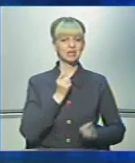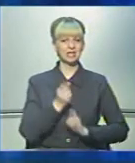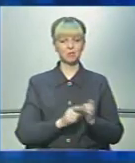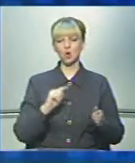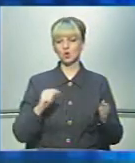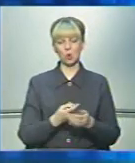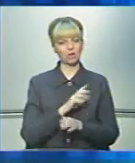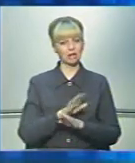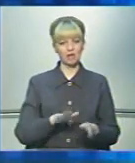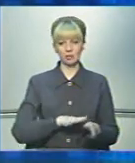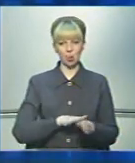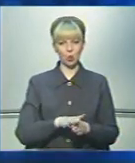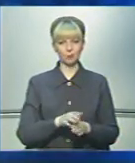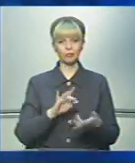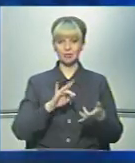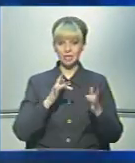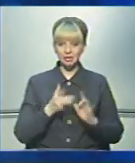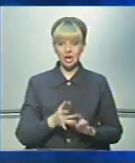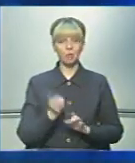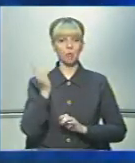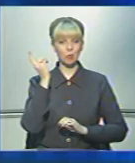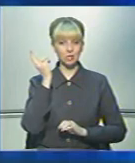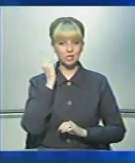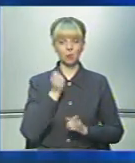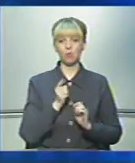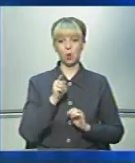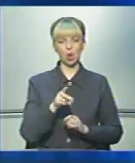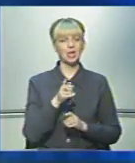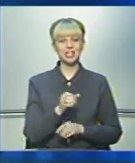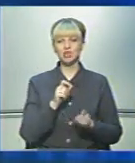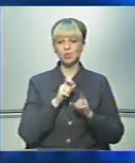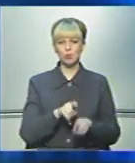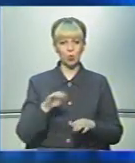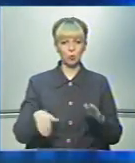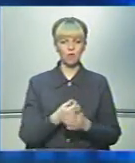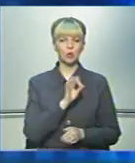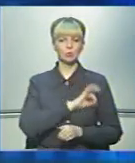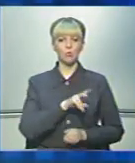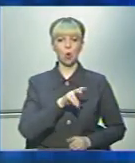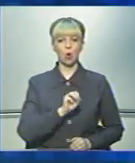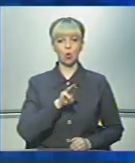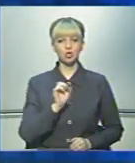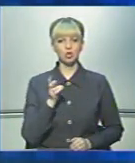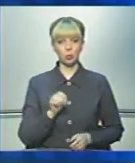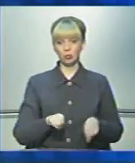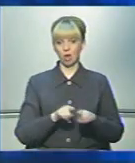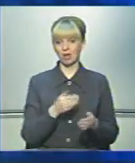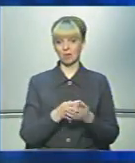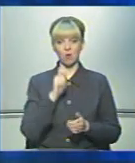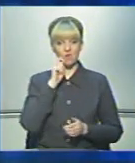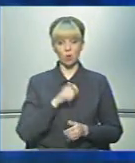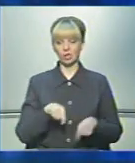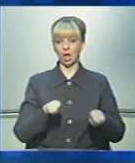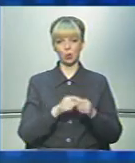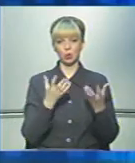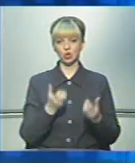знову не відбулося. Інтернет та мобільний зв'язок. Про нього ані слова у новому споживчому кошику. Так, як нібито в Україні